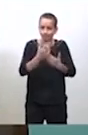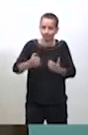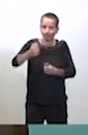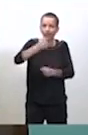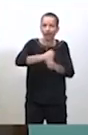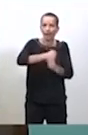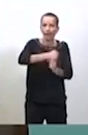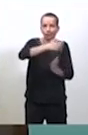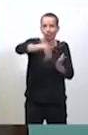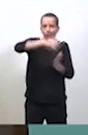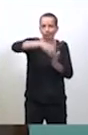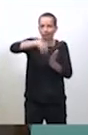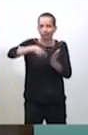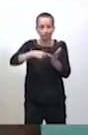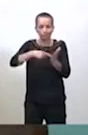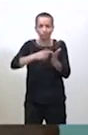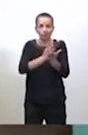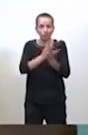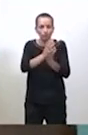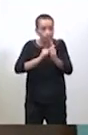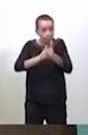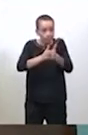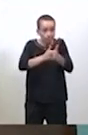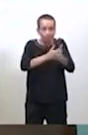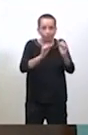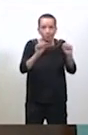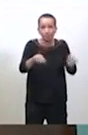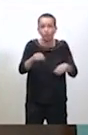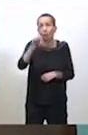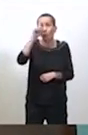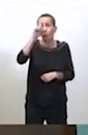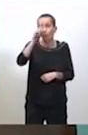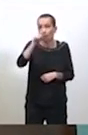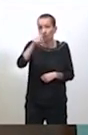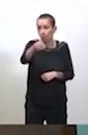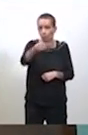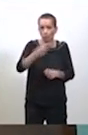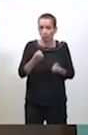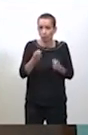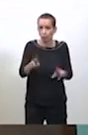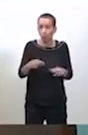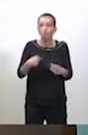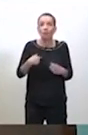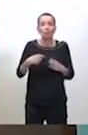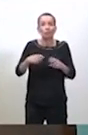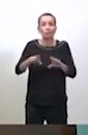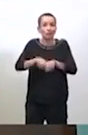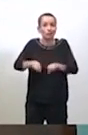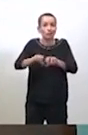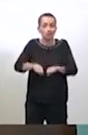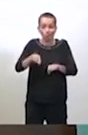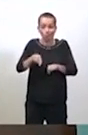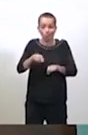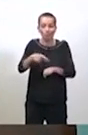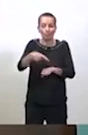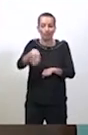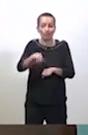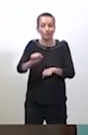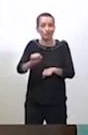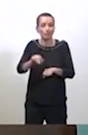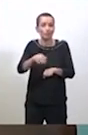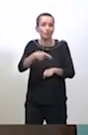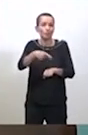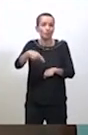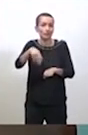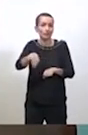'avancement de nos projets, parce que, soyez-en assurés, la réalisation, notre PPI, enfin nous c